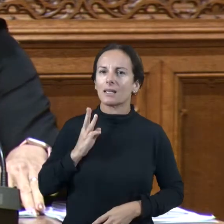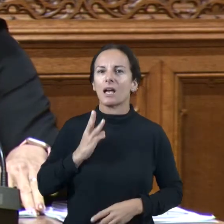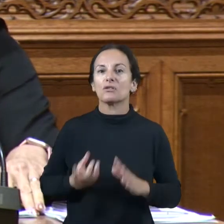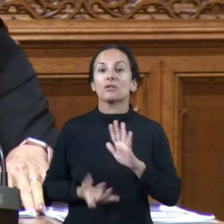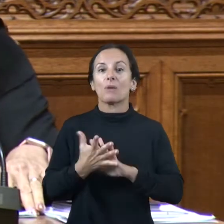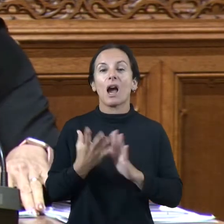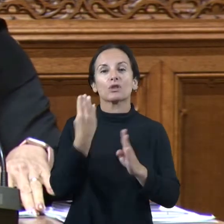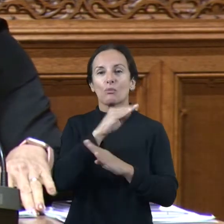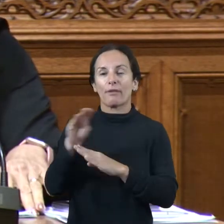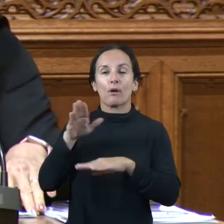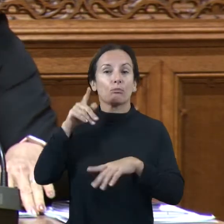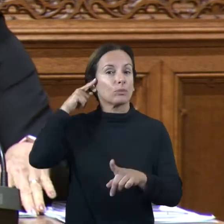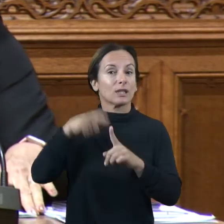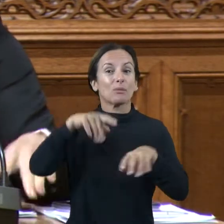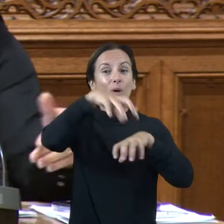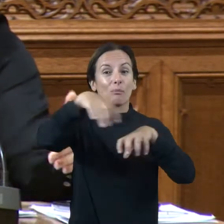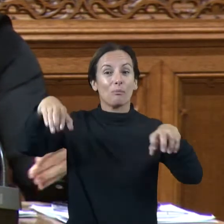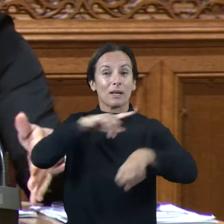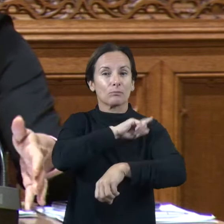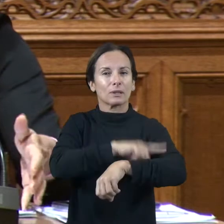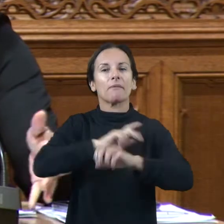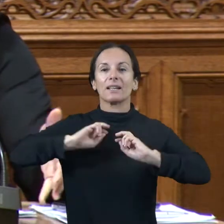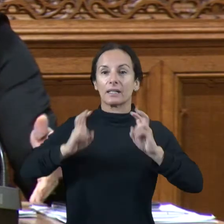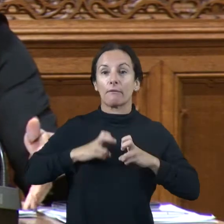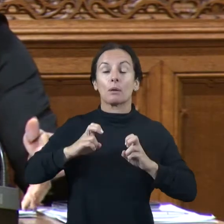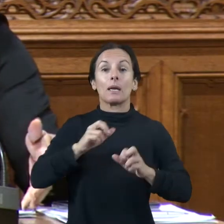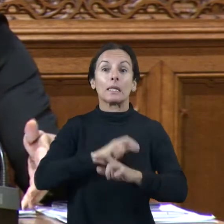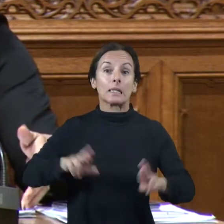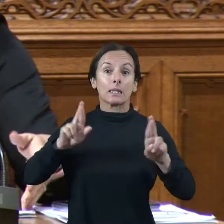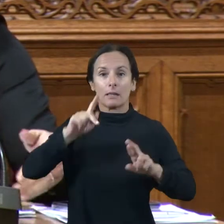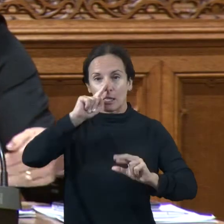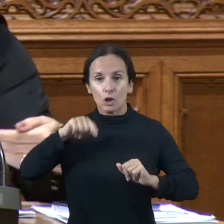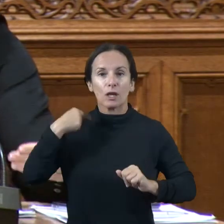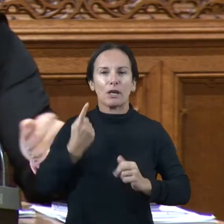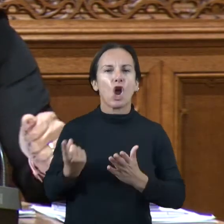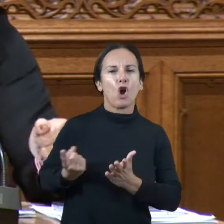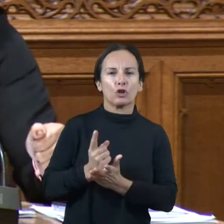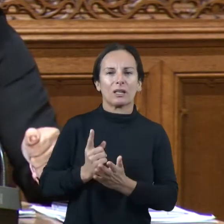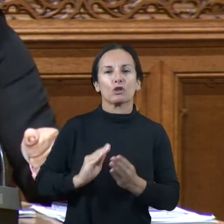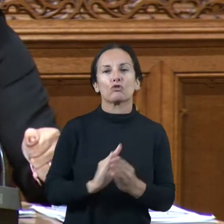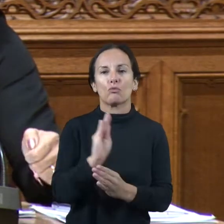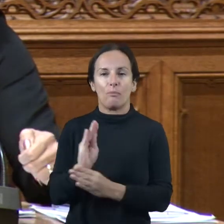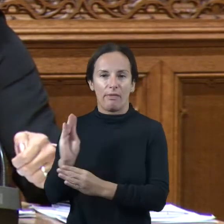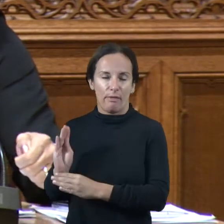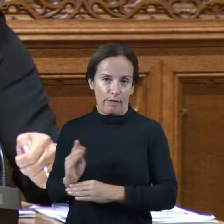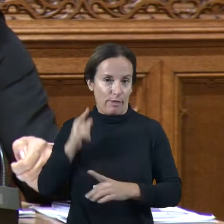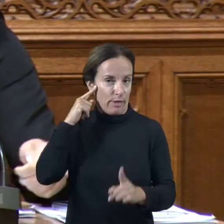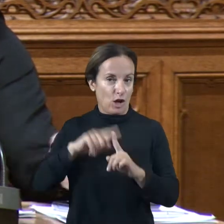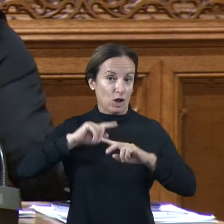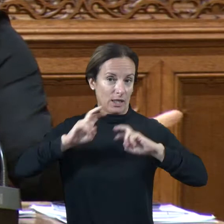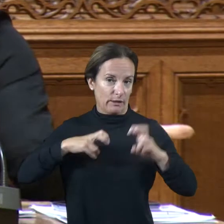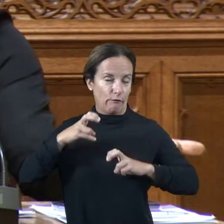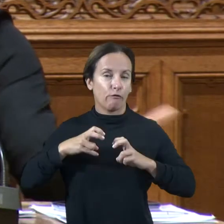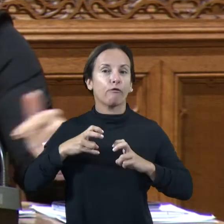reforma a instal·lacions esportives si de cara a l'any que ve si és possible es tornen-la a treure per tant seria aquesta ajuda que tindríem